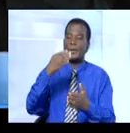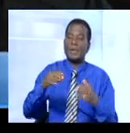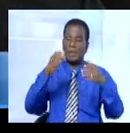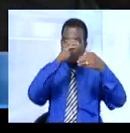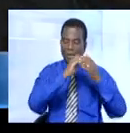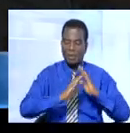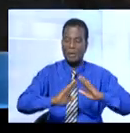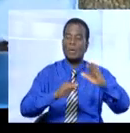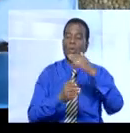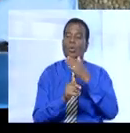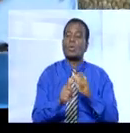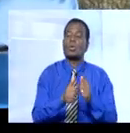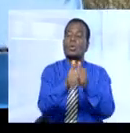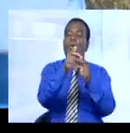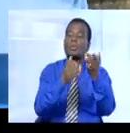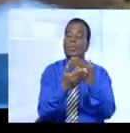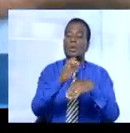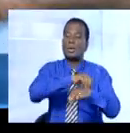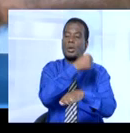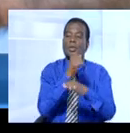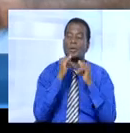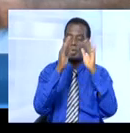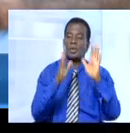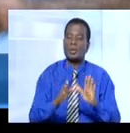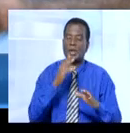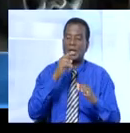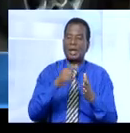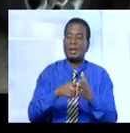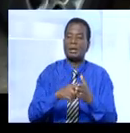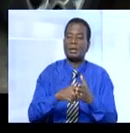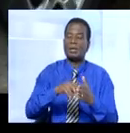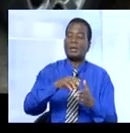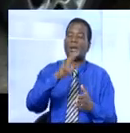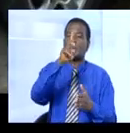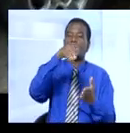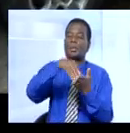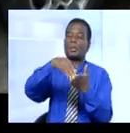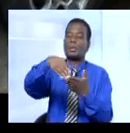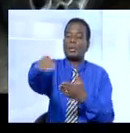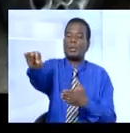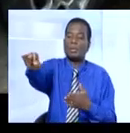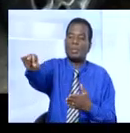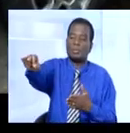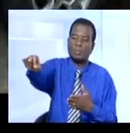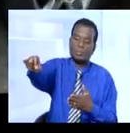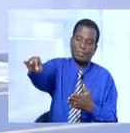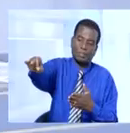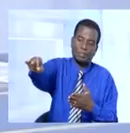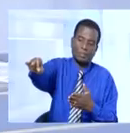paix défendu par les autorités ivoiriennes aux Nations Unies est estimé à environ un milliard et demi de francs CFA.